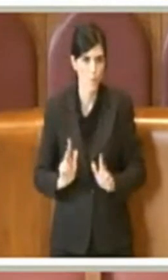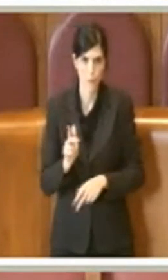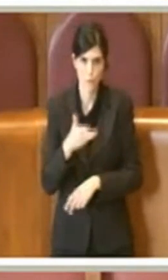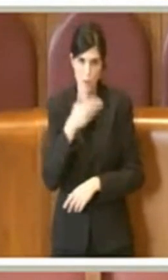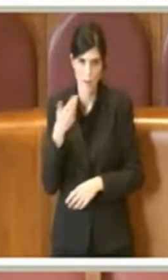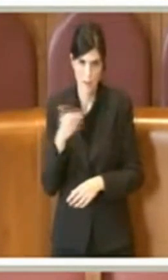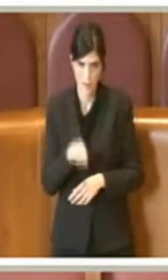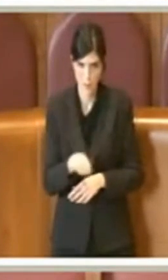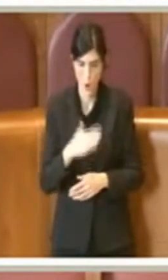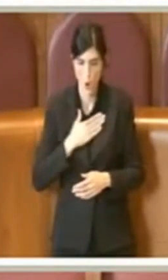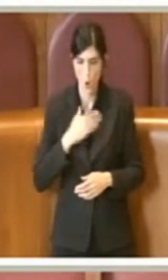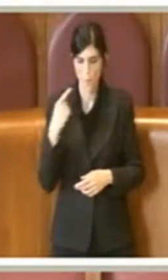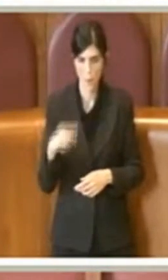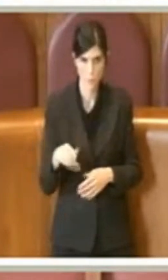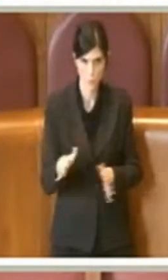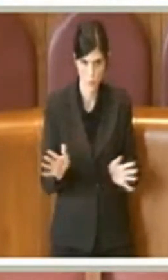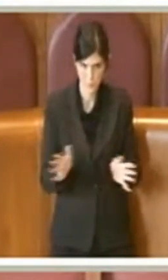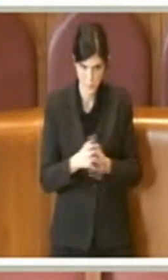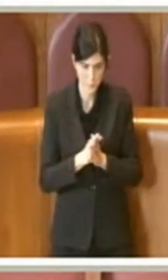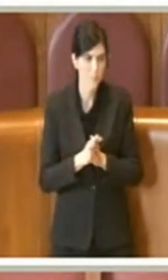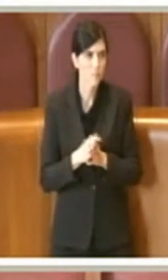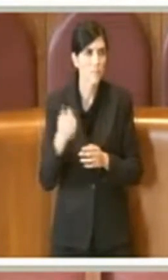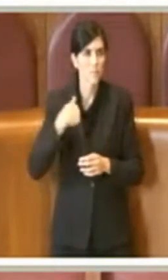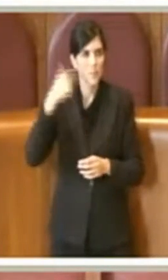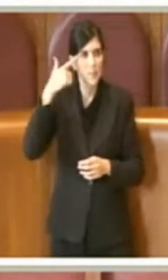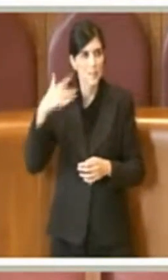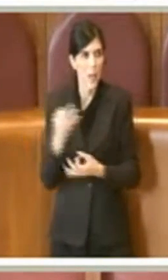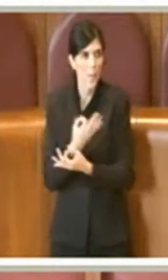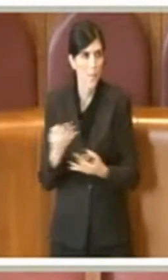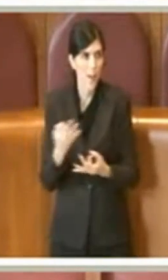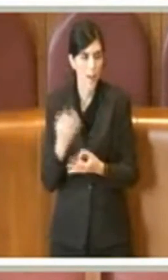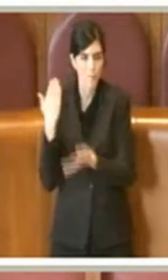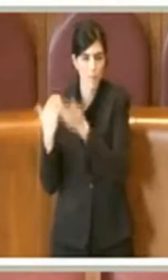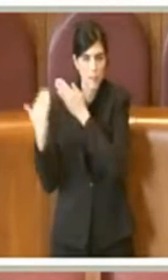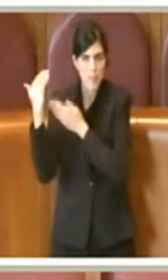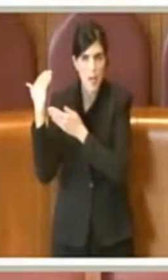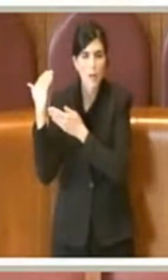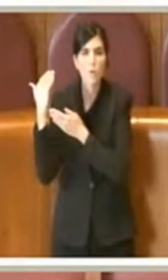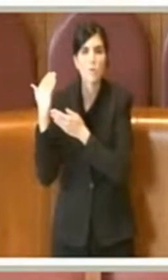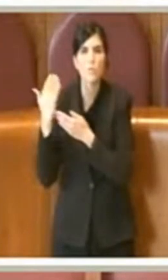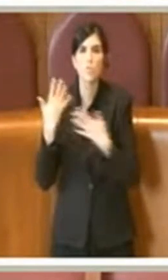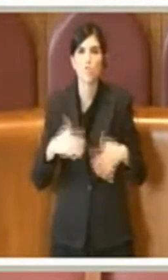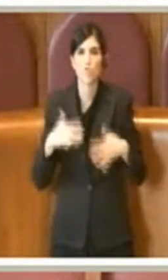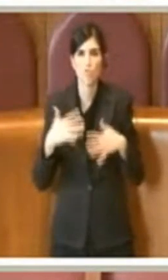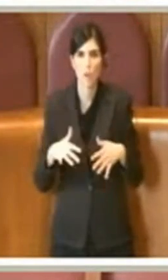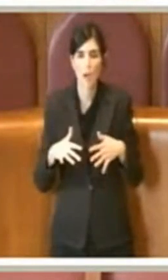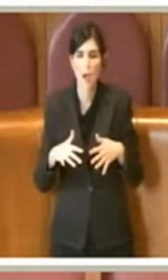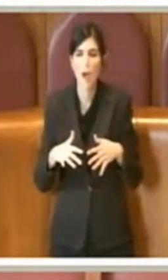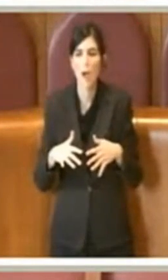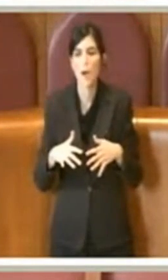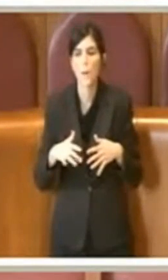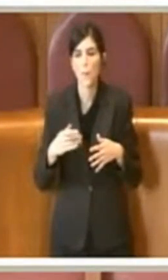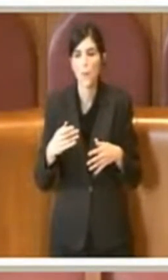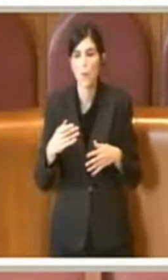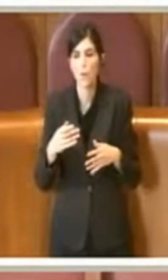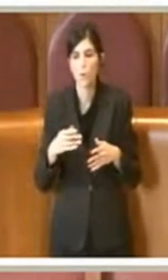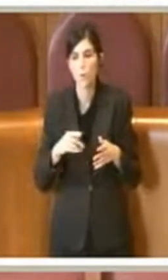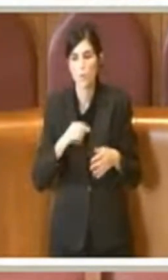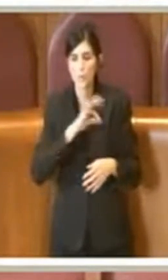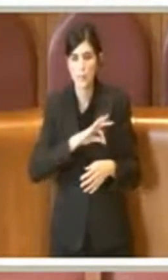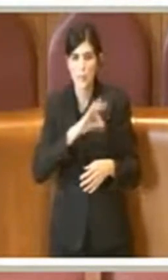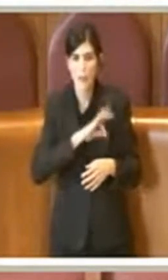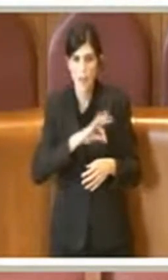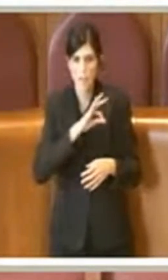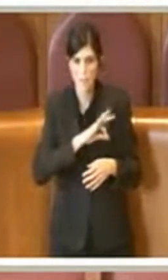responsabilità. Poi sappiamo bene che ci sono stati anche dei risvolti di interessi e quindi ci